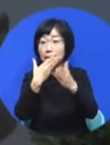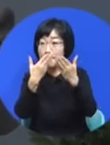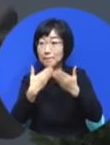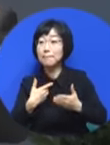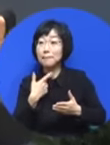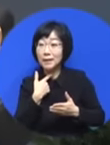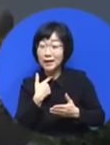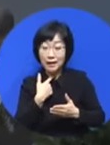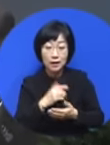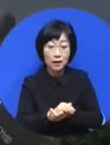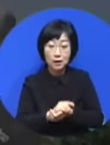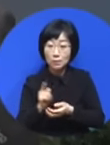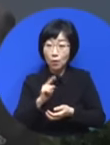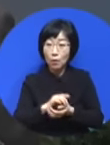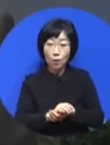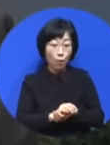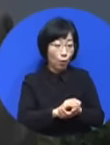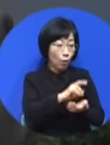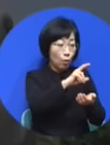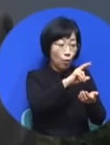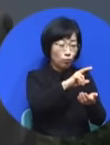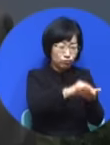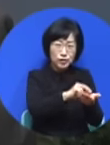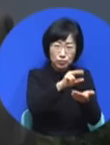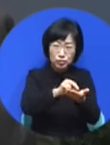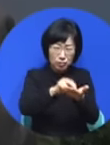모든 문제가 축복으로 보이기 시작했어요.